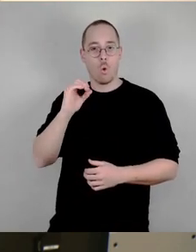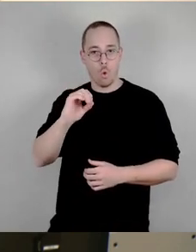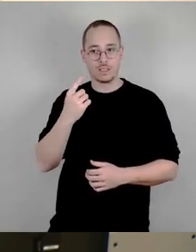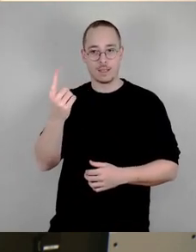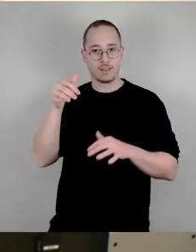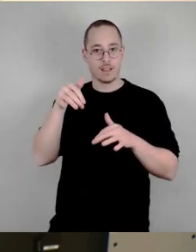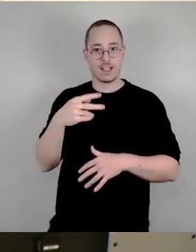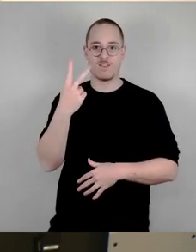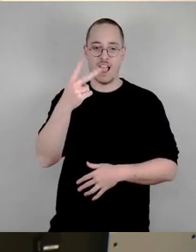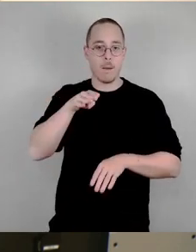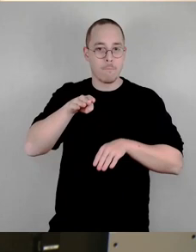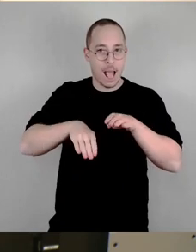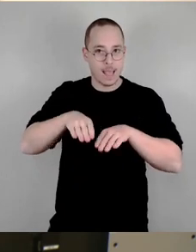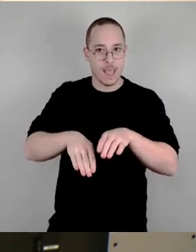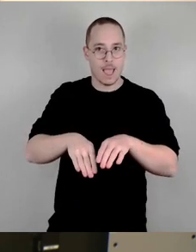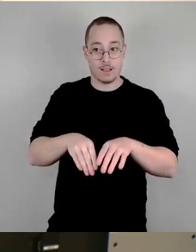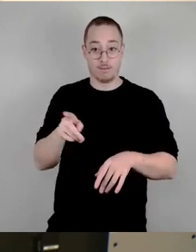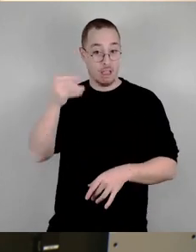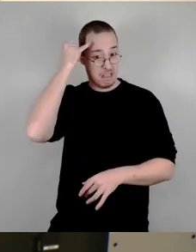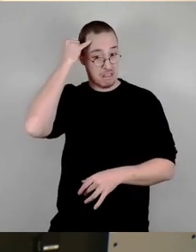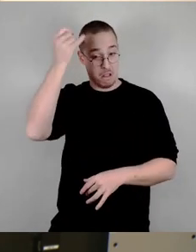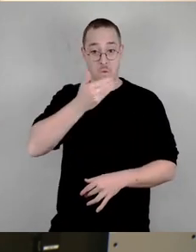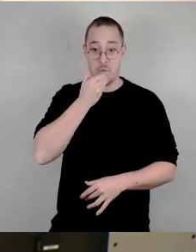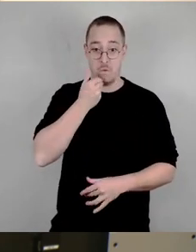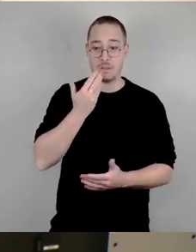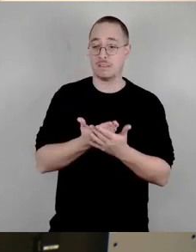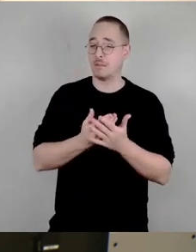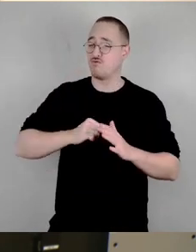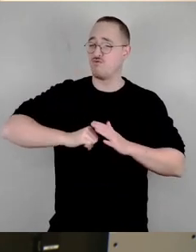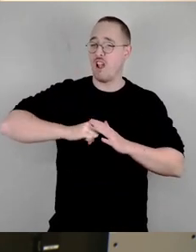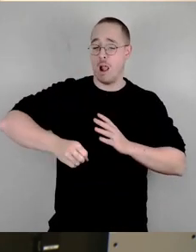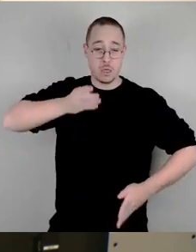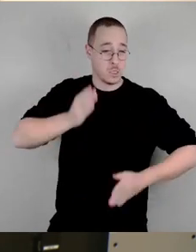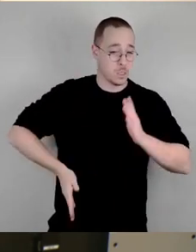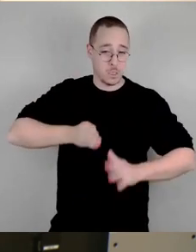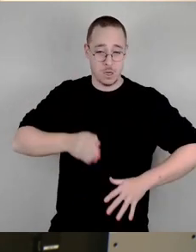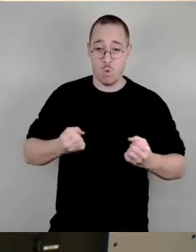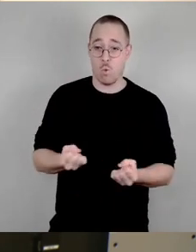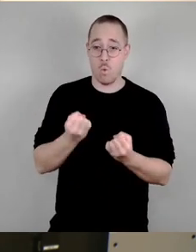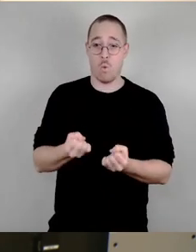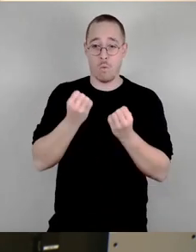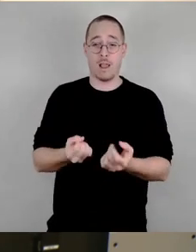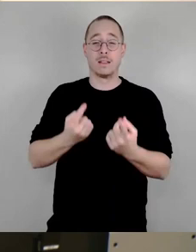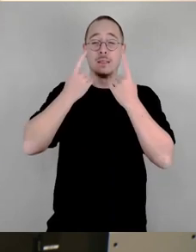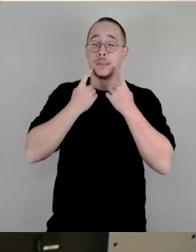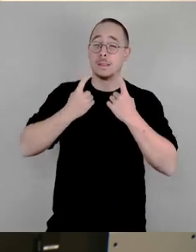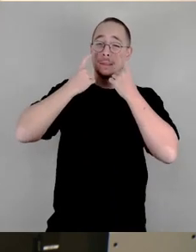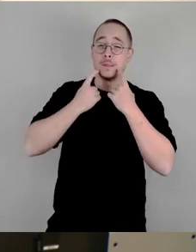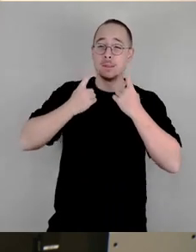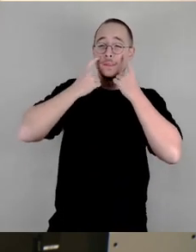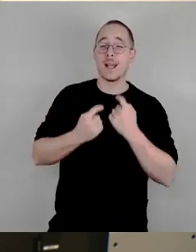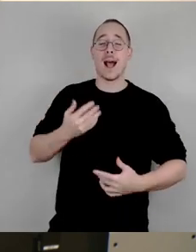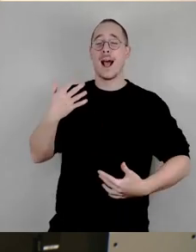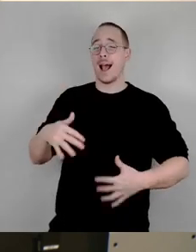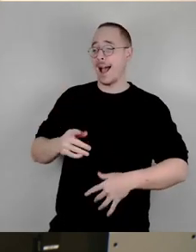Drum übt er ganz schnell Rennen Und muss vor Freude flennen Weil alle anderen Lama sind Marco